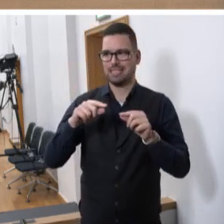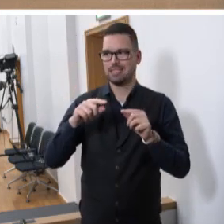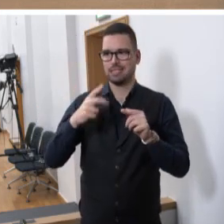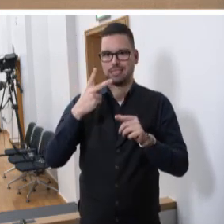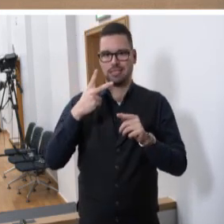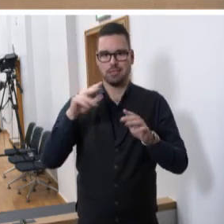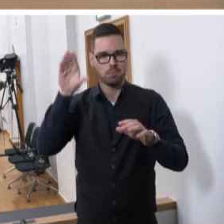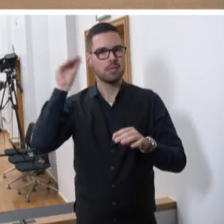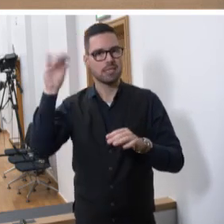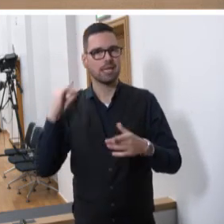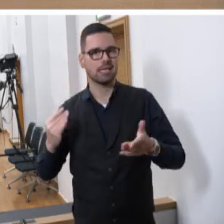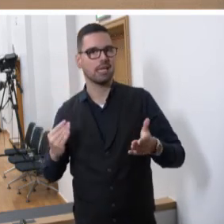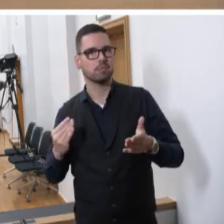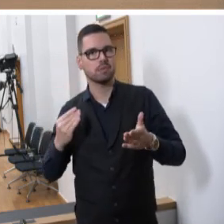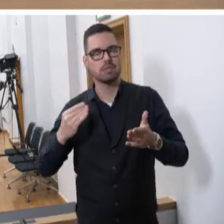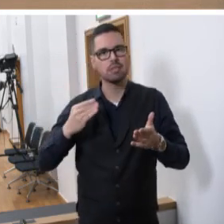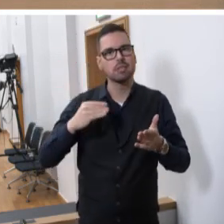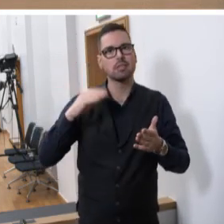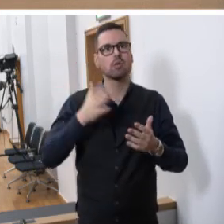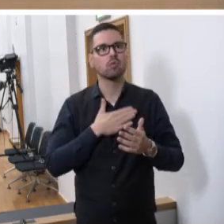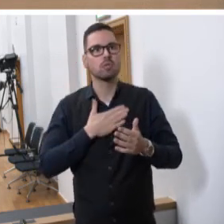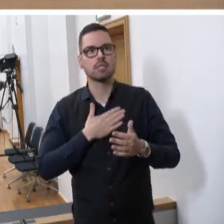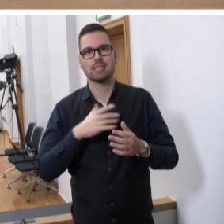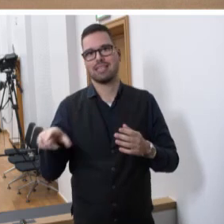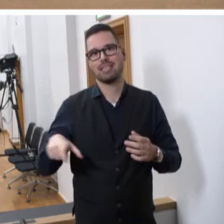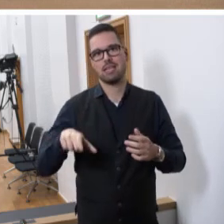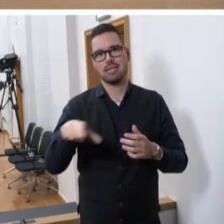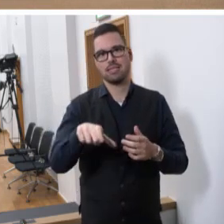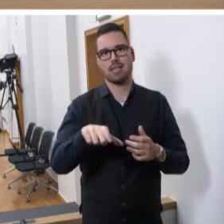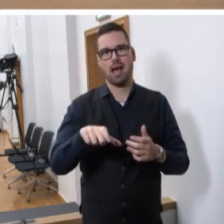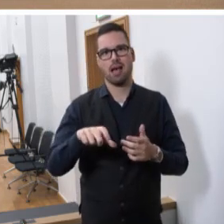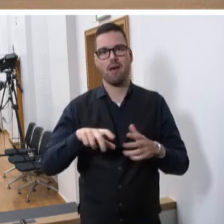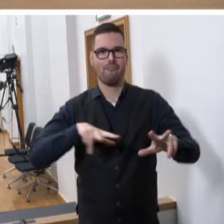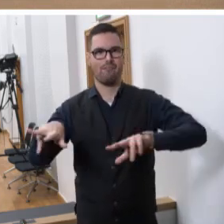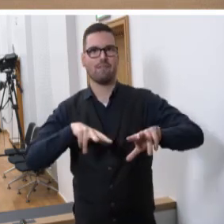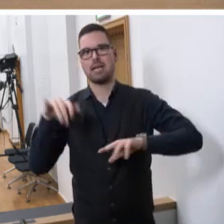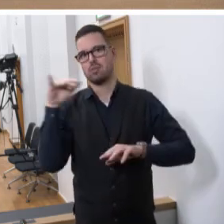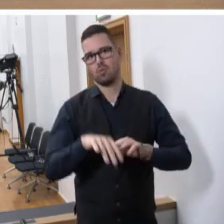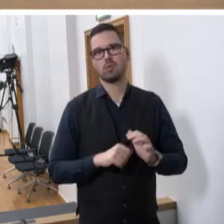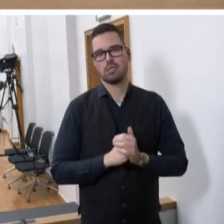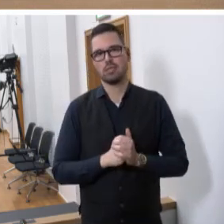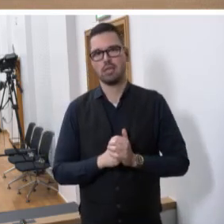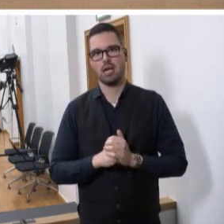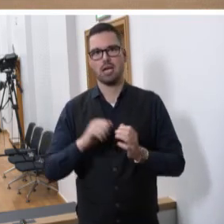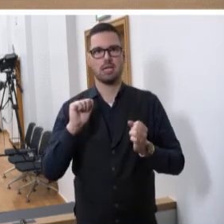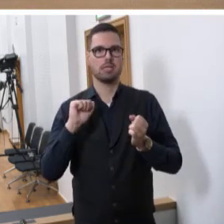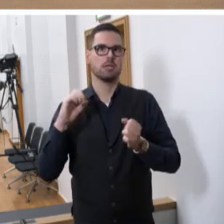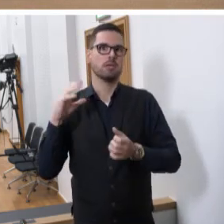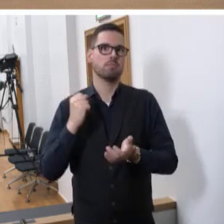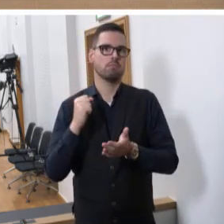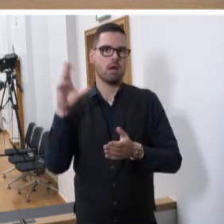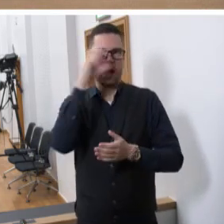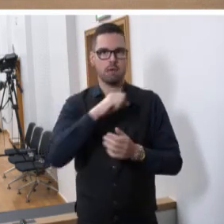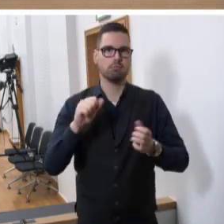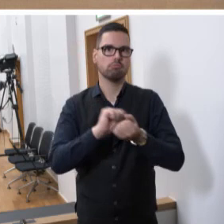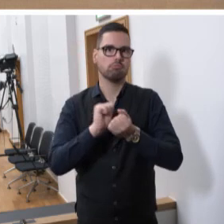miterlebt, diesen historischen Tag, als unsere Saarverfassung das Licht der Welt abblickte, als sie im Amtsblatt verkündet bzw. veröffentlicht wurde